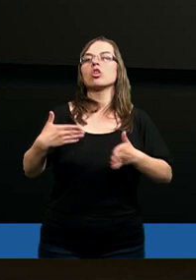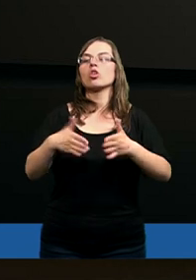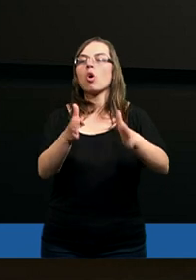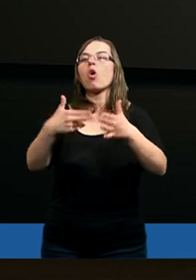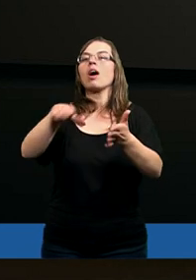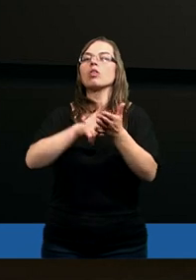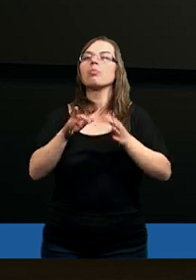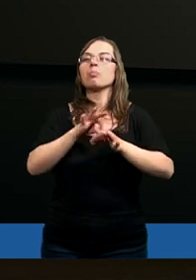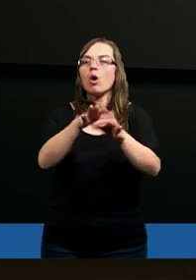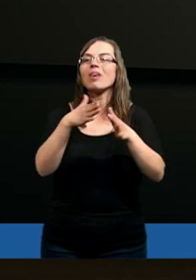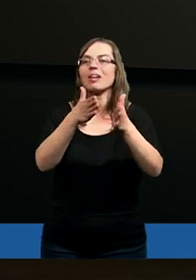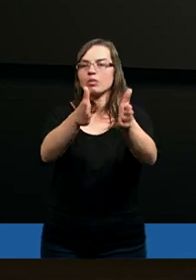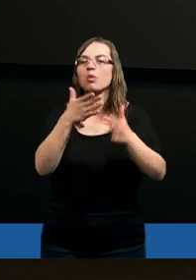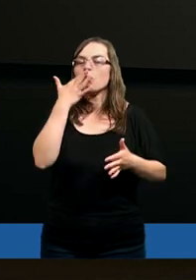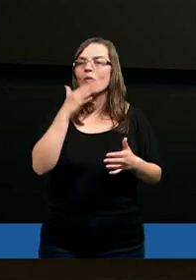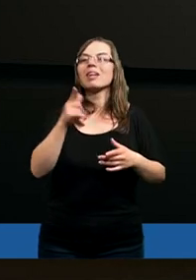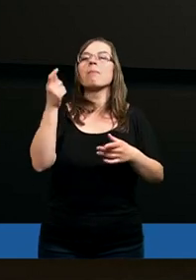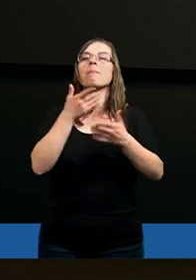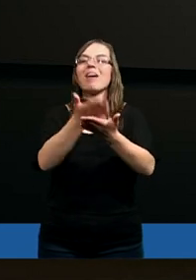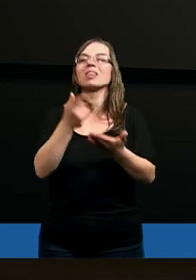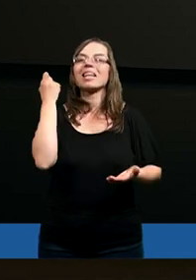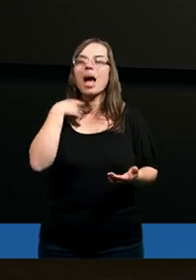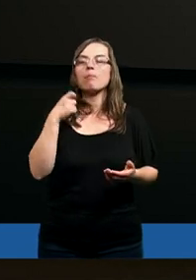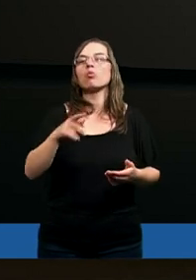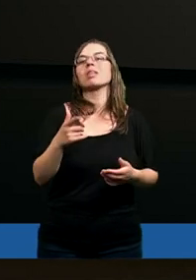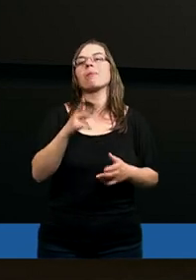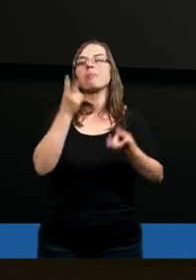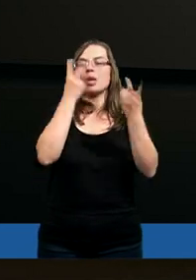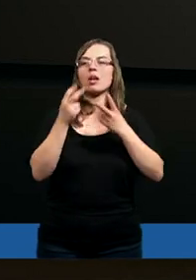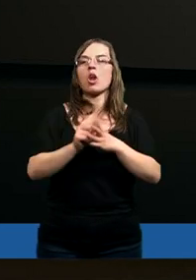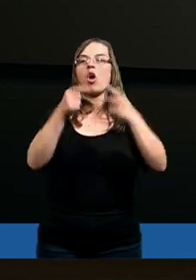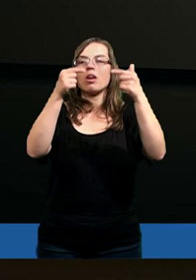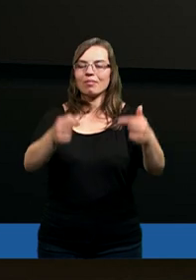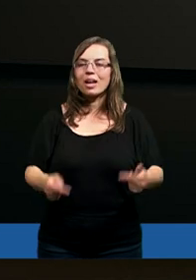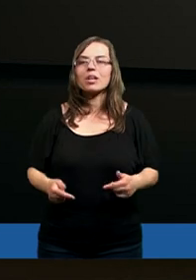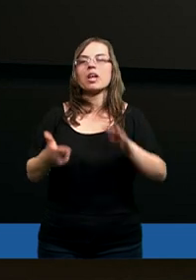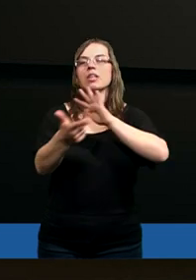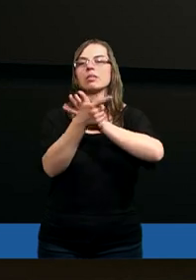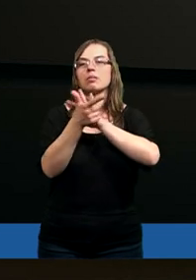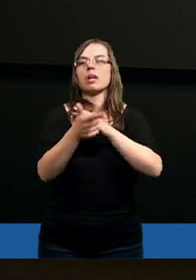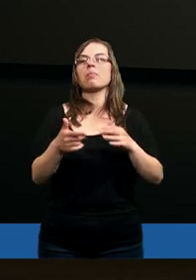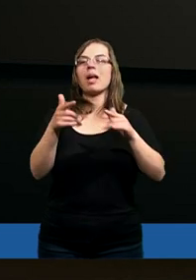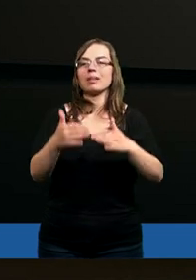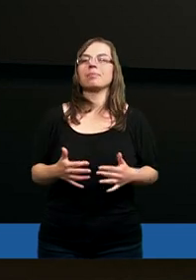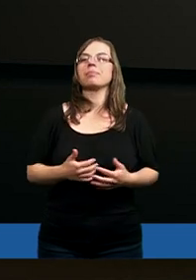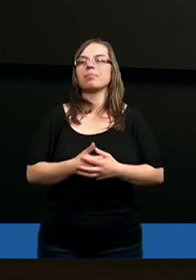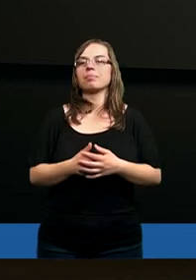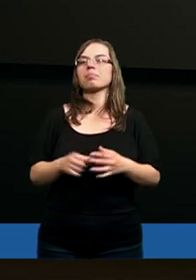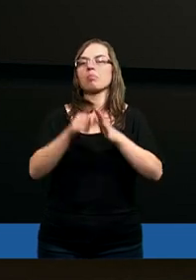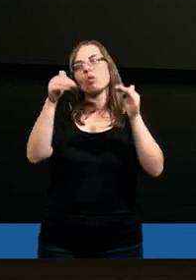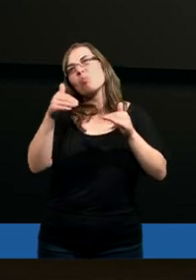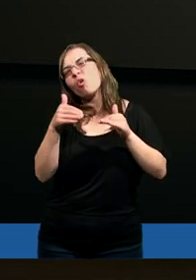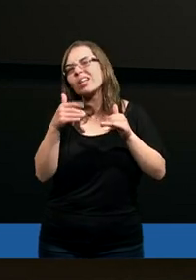droga, którą poszli albo którą preferują pewni ludzie. Przeczytajmy od wiersza 17, albo może